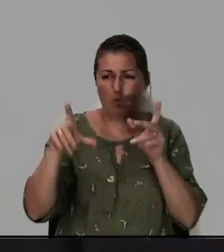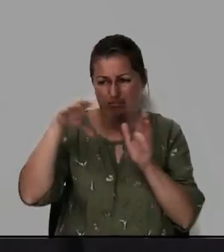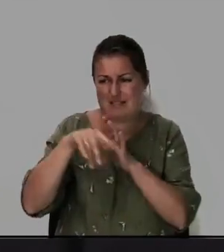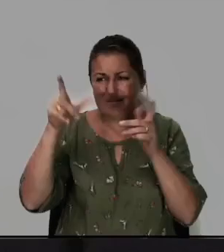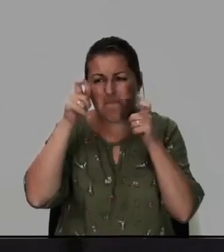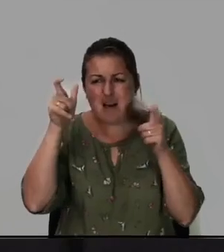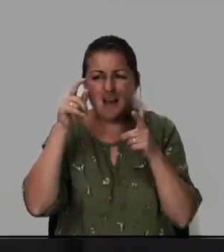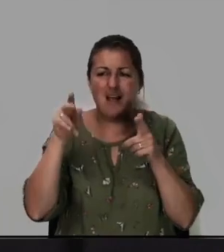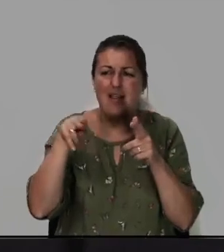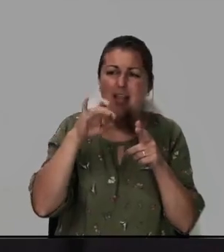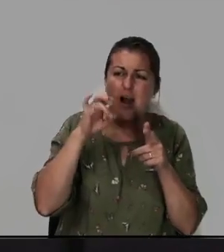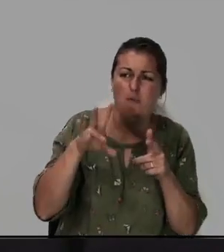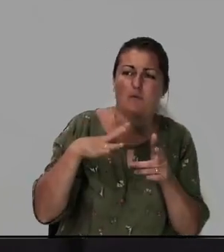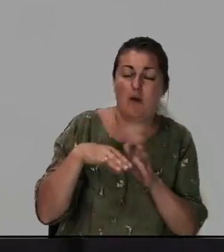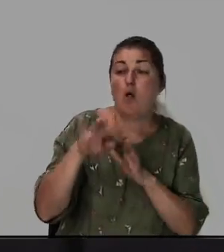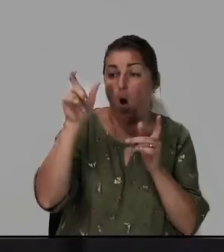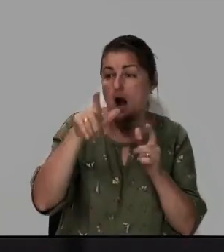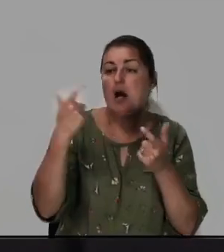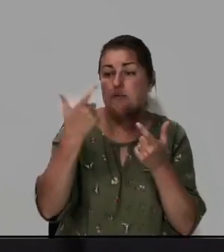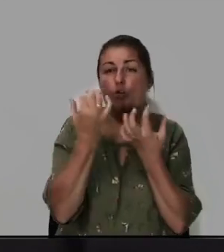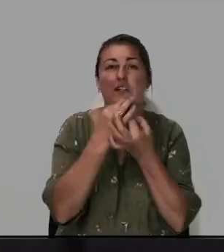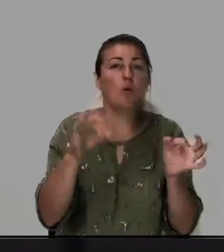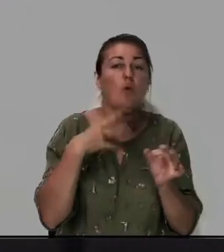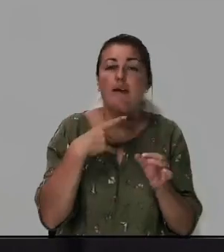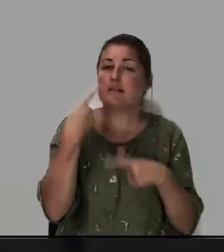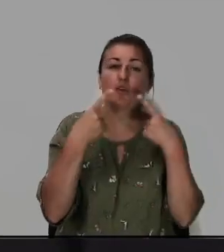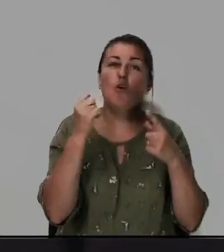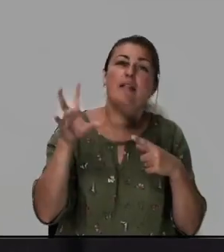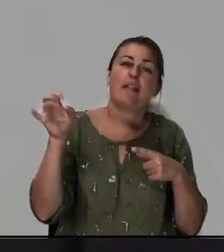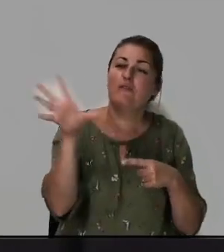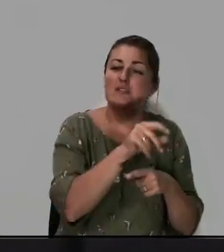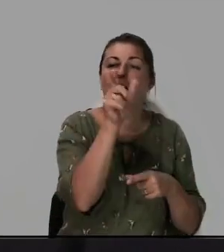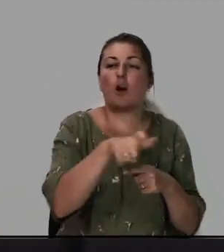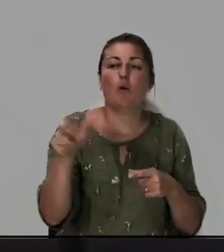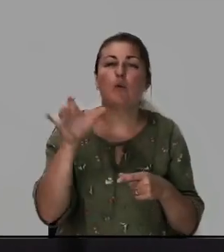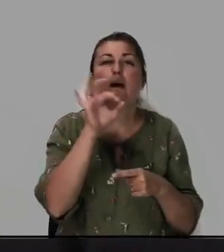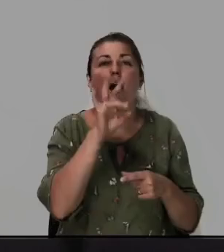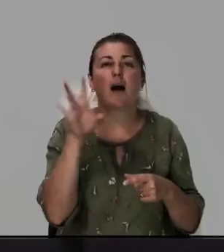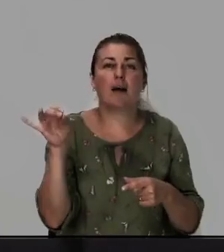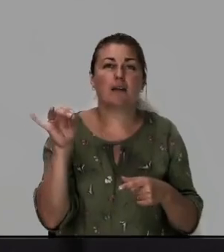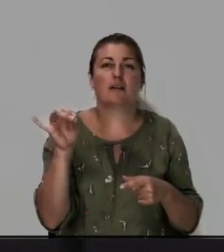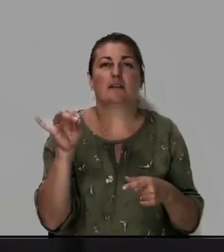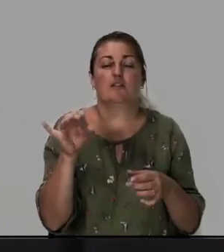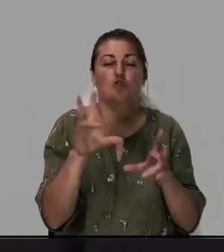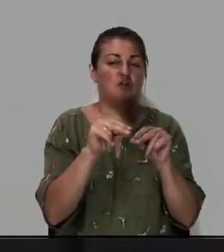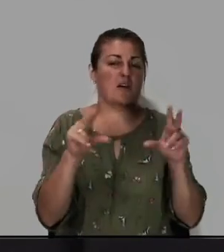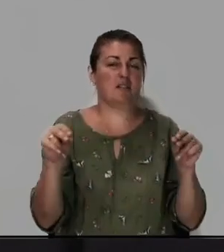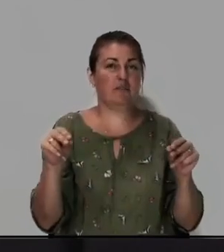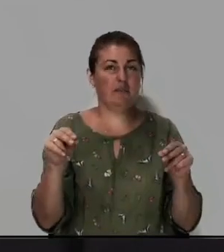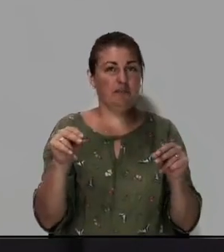Господь освободил. Но я скажу, что не все люди, они счастливы.